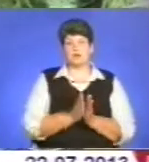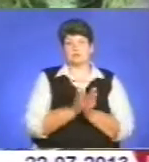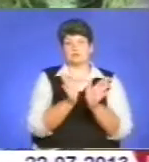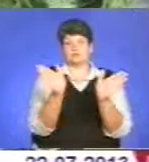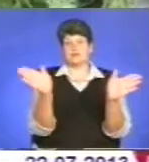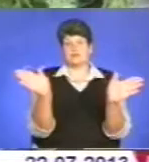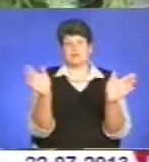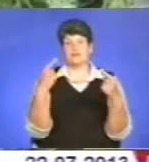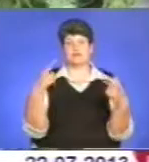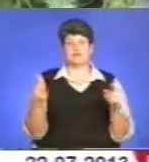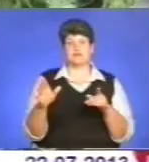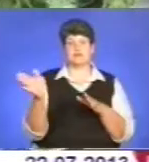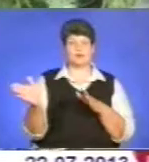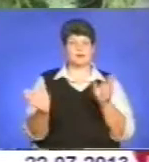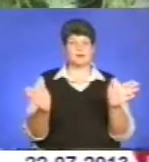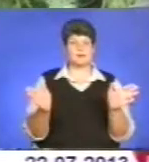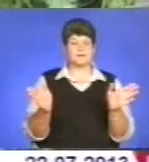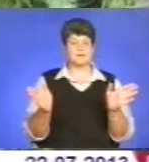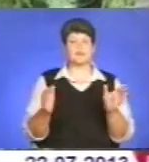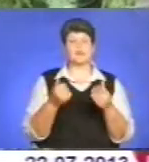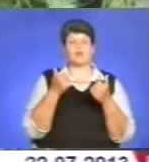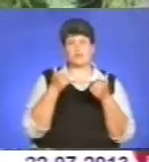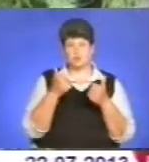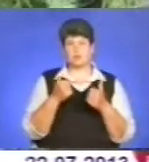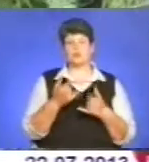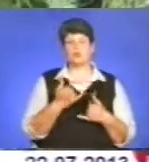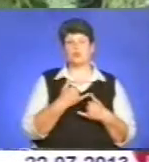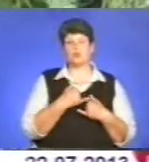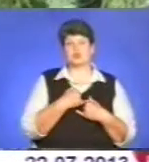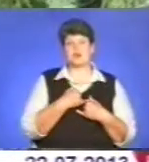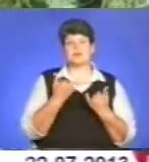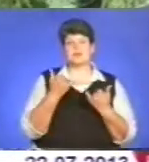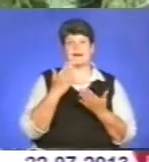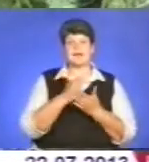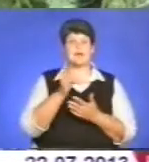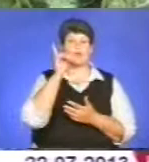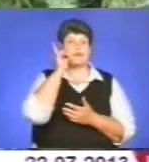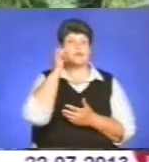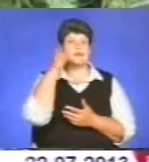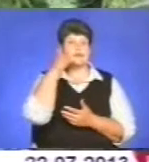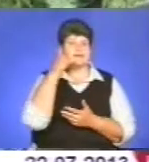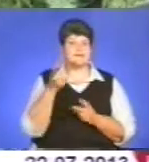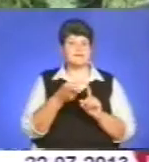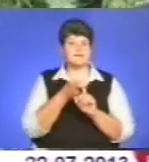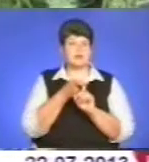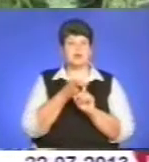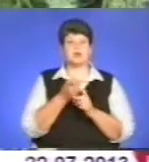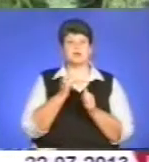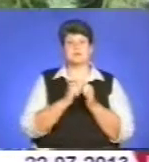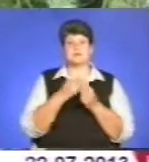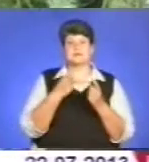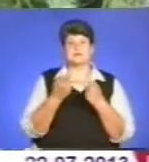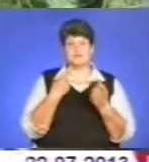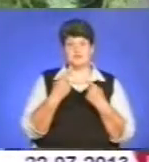різні сторони. Добре, що в нас зараз є мобільний зв'язок, і ми вчасно дзвонилися і